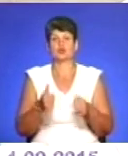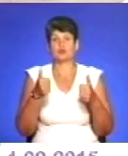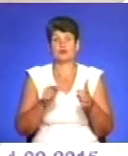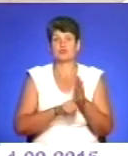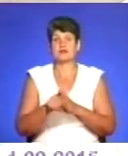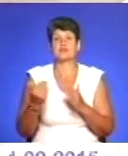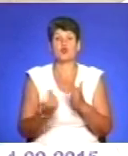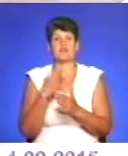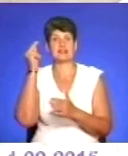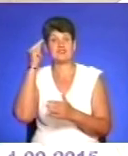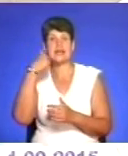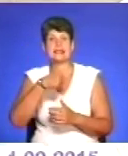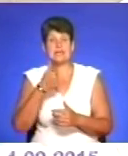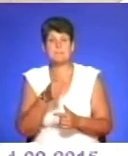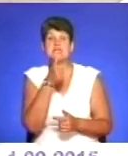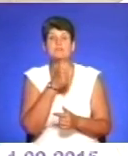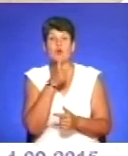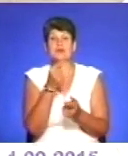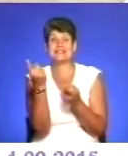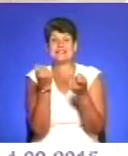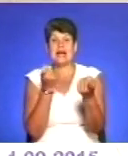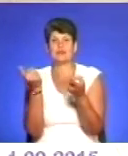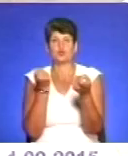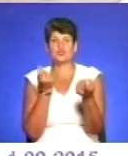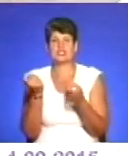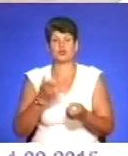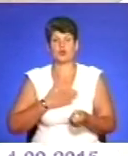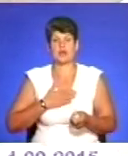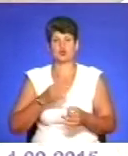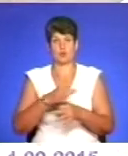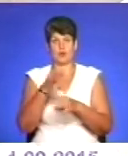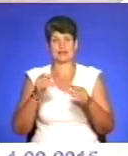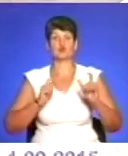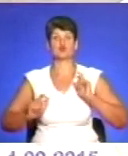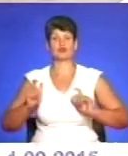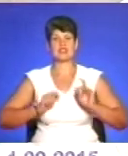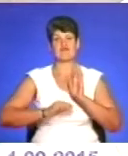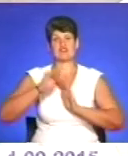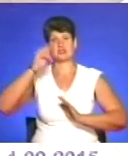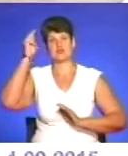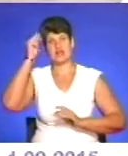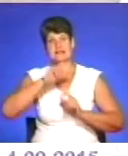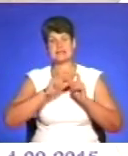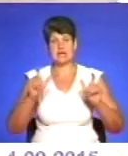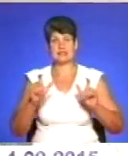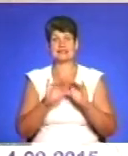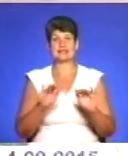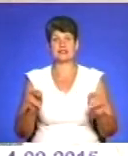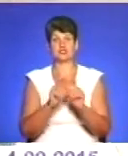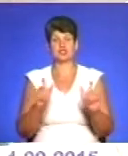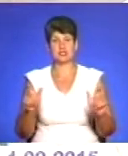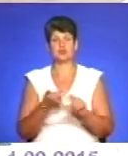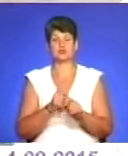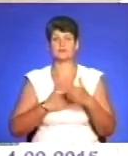новий навчальний рік, і ми спробуємо залучити до нашого його проєкту студентів вищих навчальних закладів, учнів шкіл. Дуже